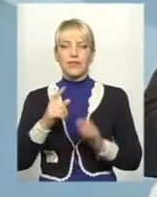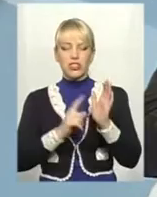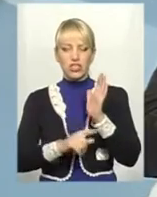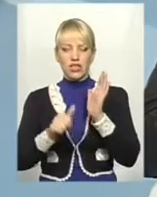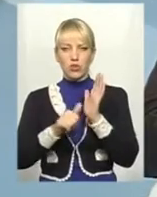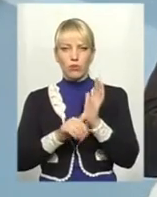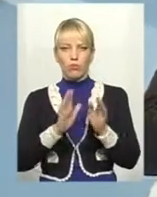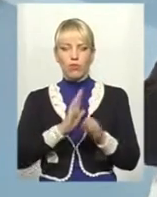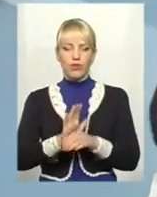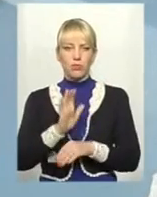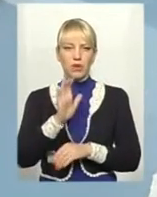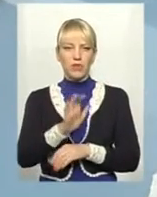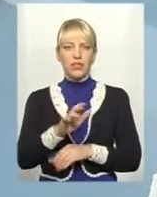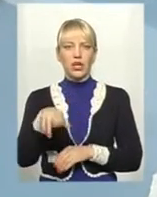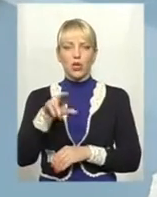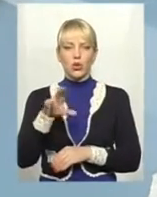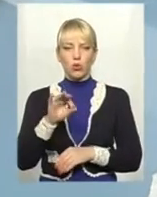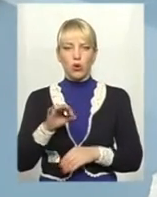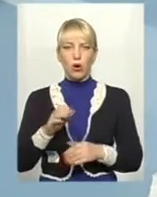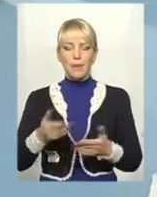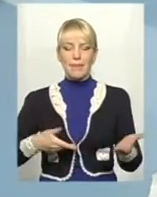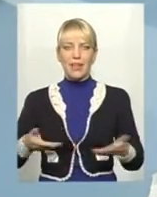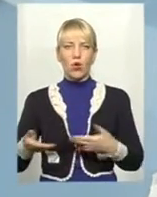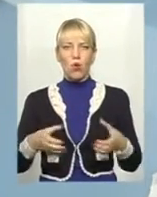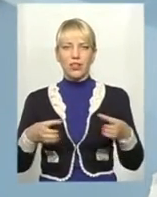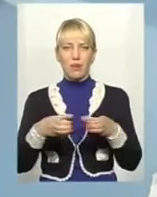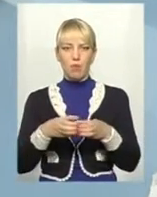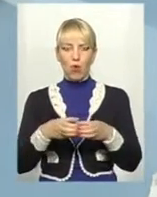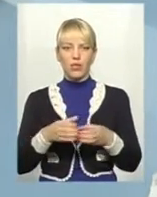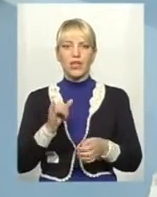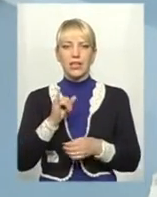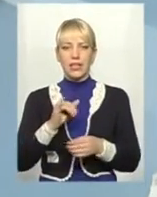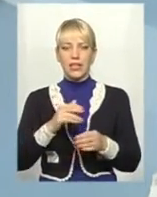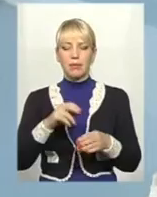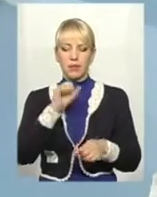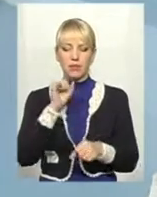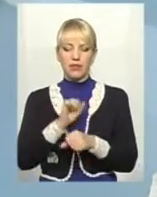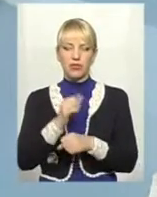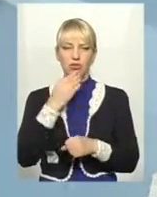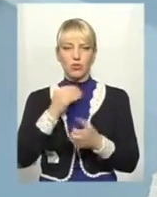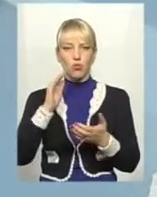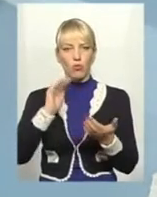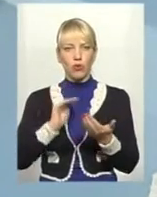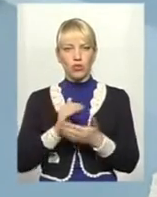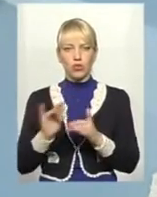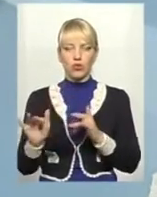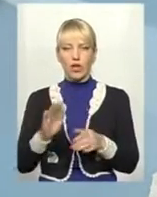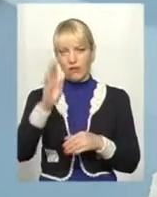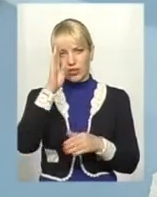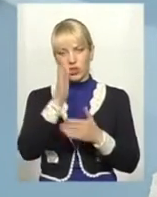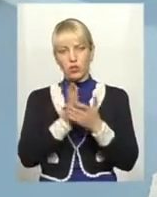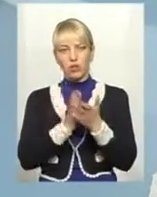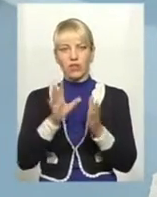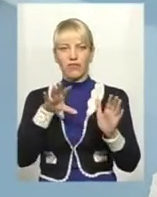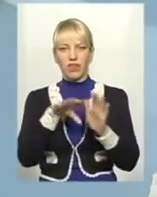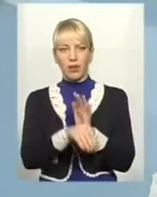піхотного полку і, звичайно, припинивши політичну свою діяльність, він служив в рамках